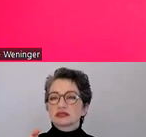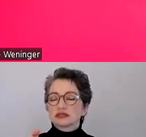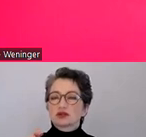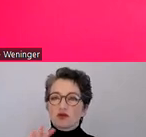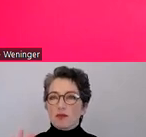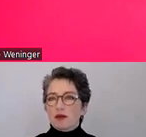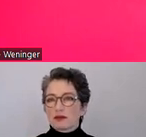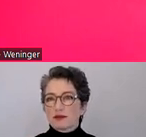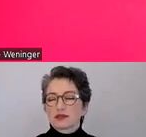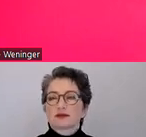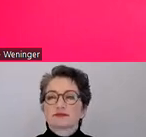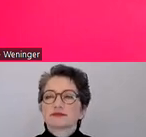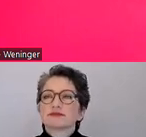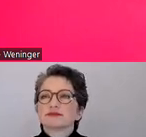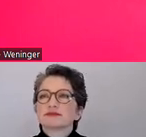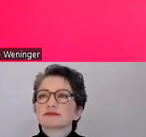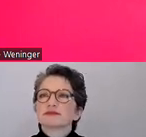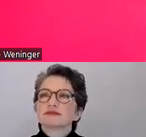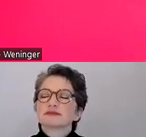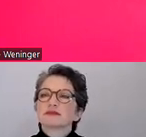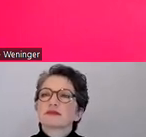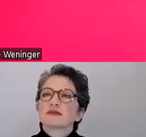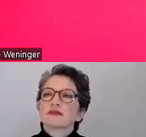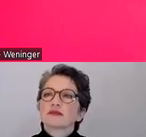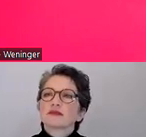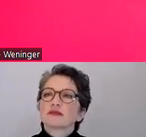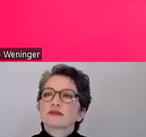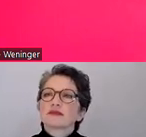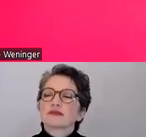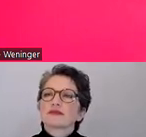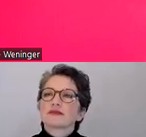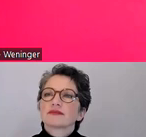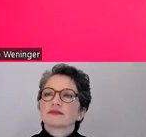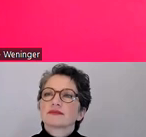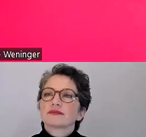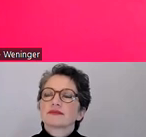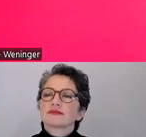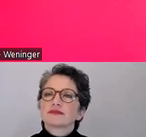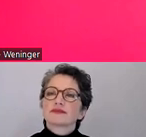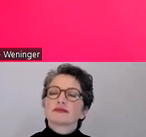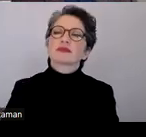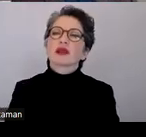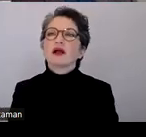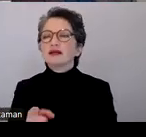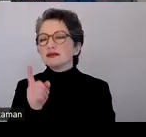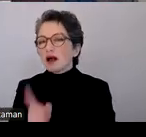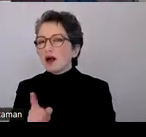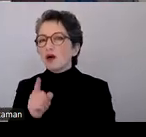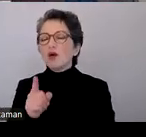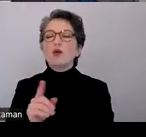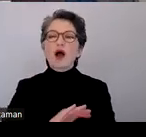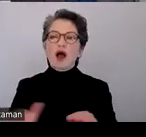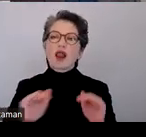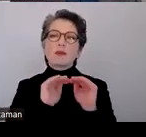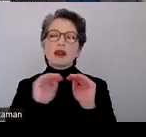Das ist relativ einfach. Das kann eigentlich jeder, kann damit umgehen und jede. Es ist übrigens auch auf allen Plattformen verfügbar. Also es gibt